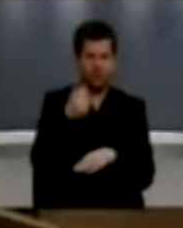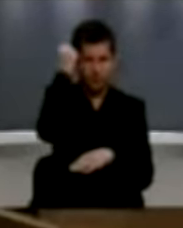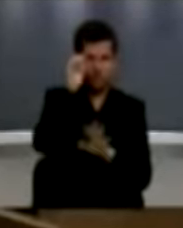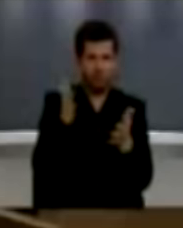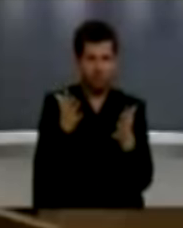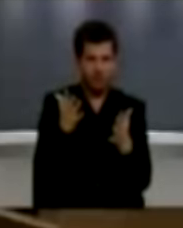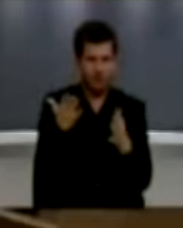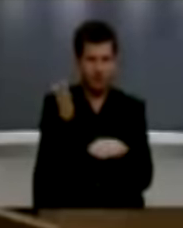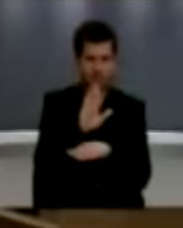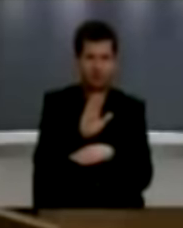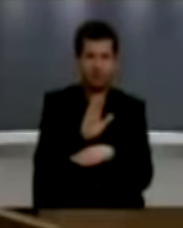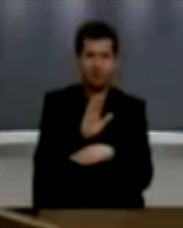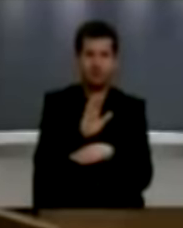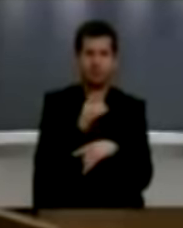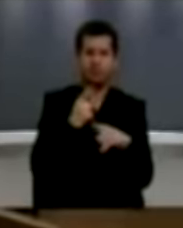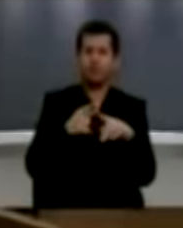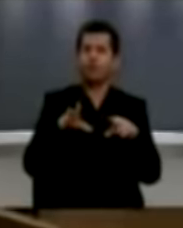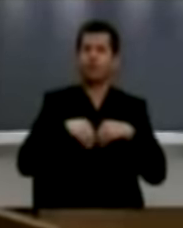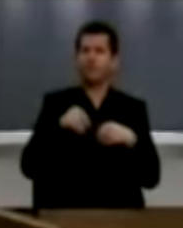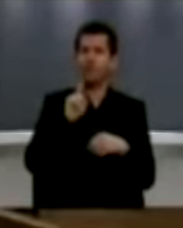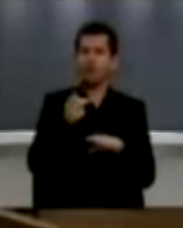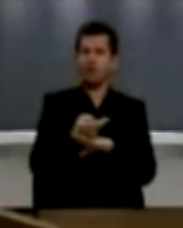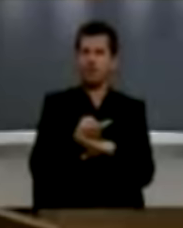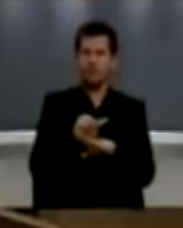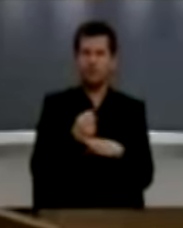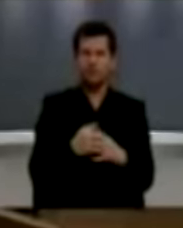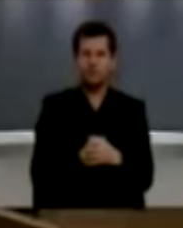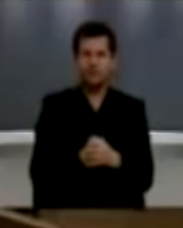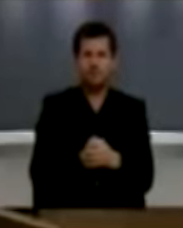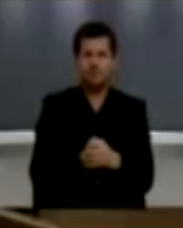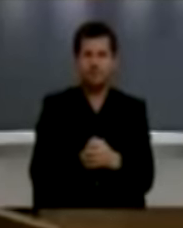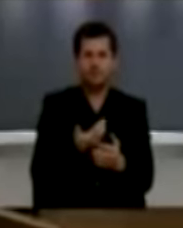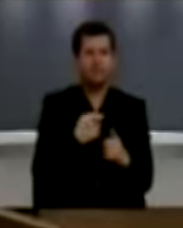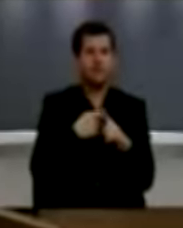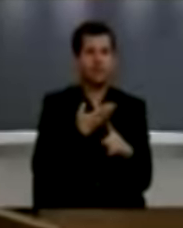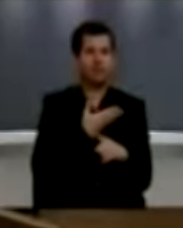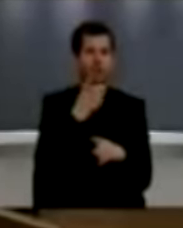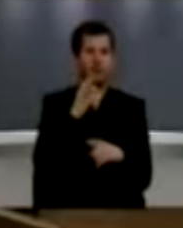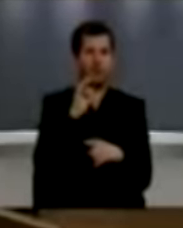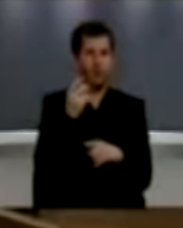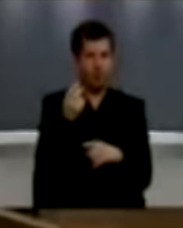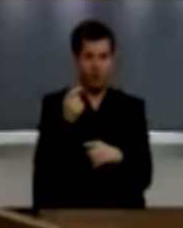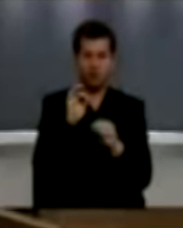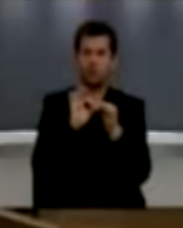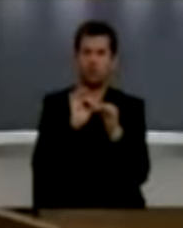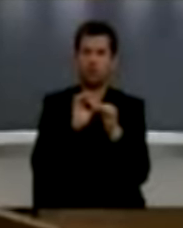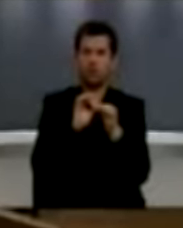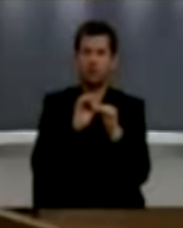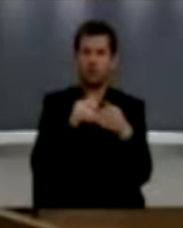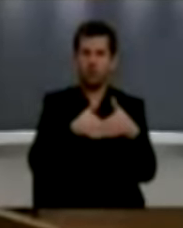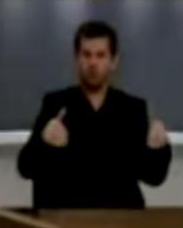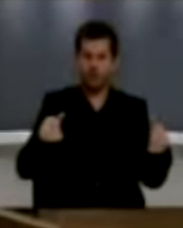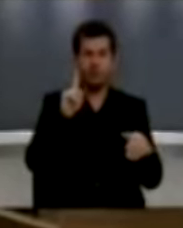përfatsumë dhe nuk e pranonë eksistencën e këti shteti. Këfori i ruan kufit tonë, për nuk e njefë